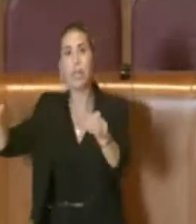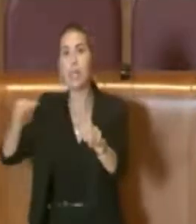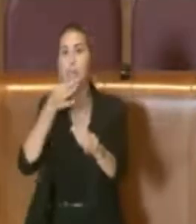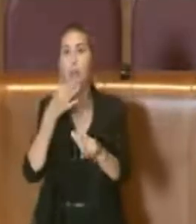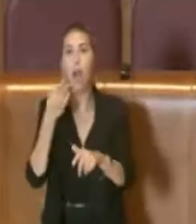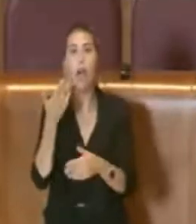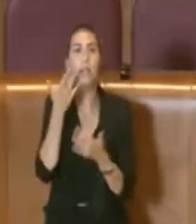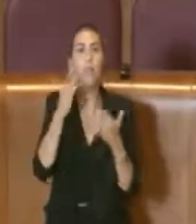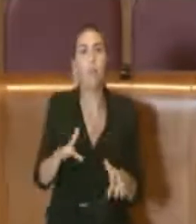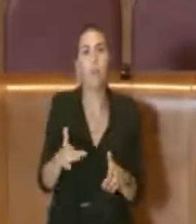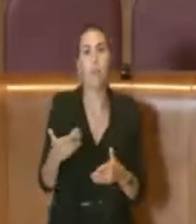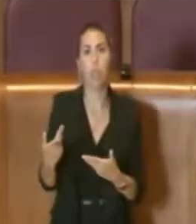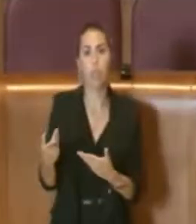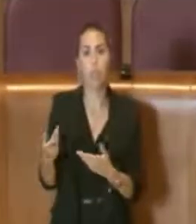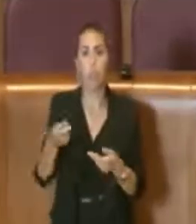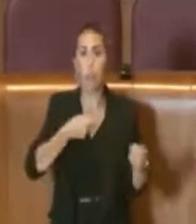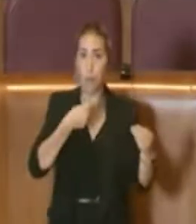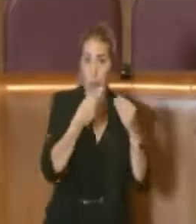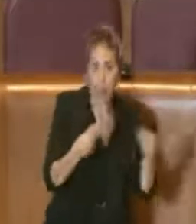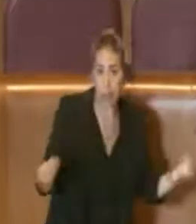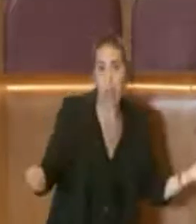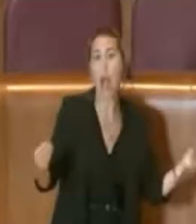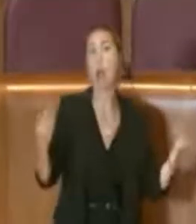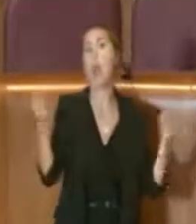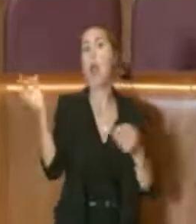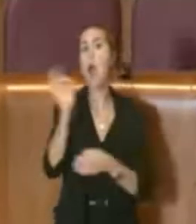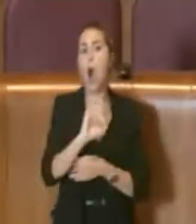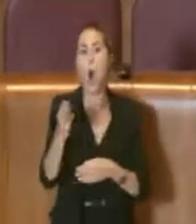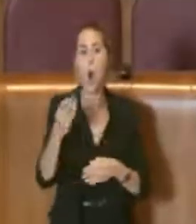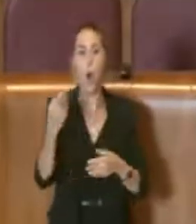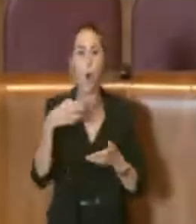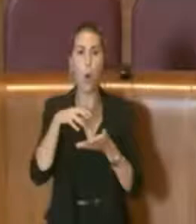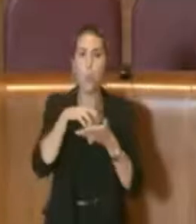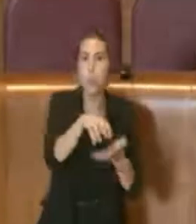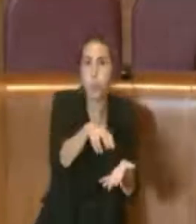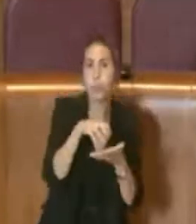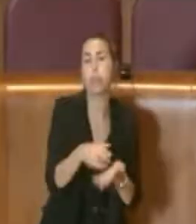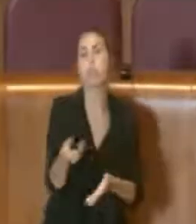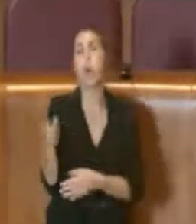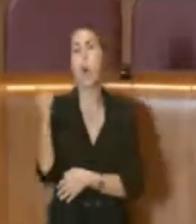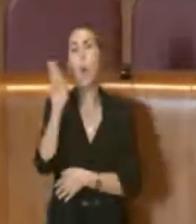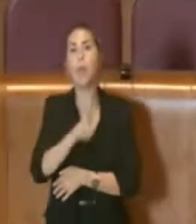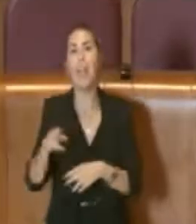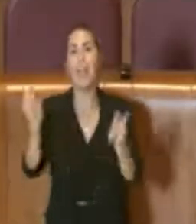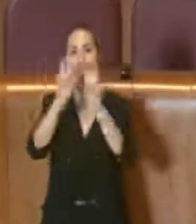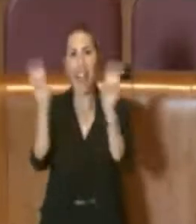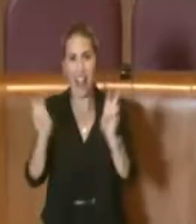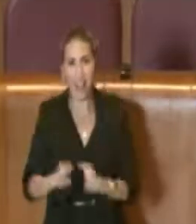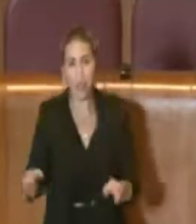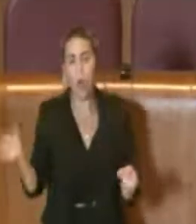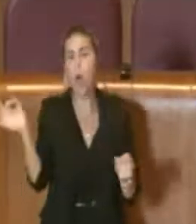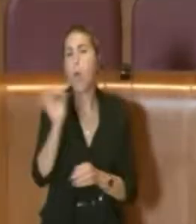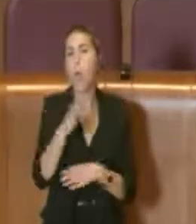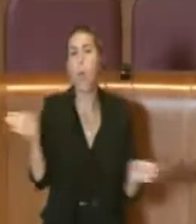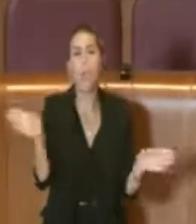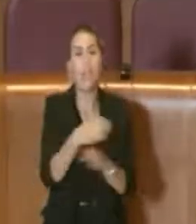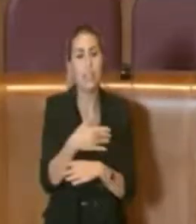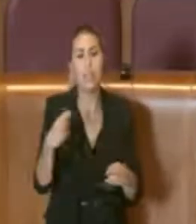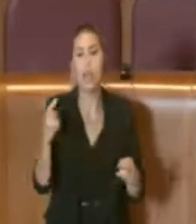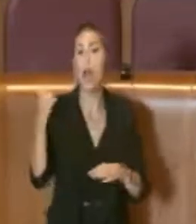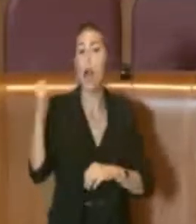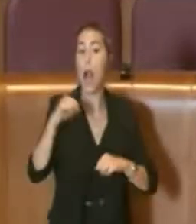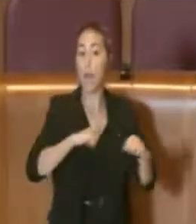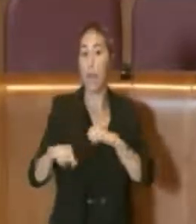forniture di materiali, a utenze elettriche, non so, tutto ciò che l'amministrazione deve